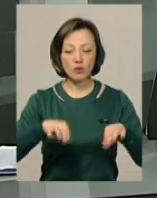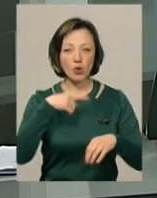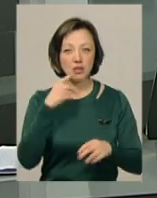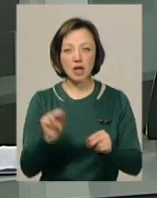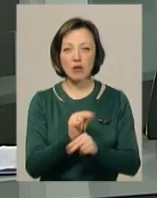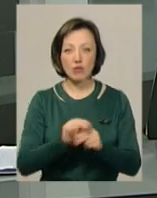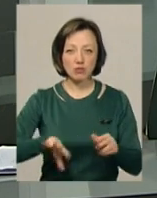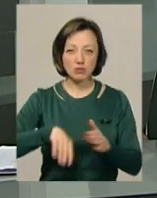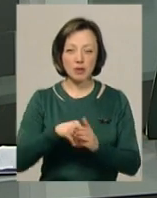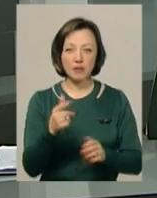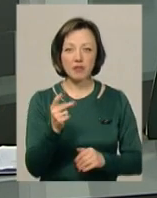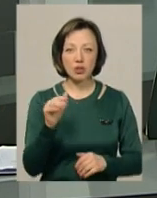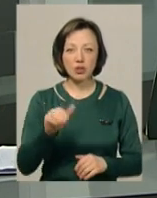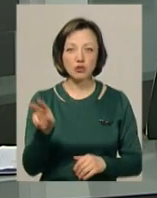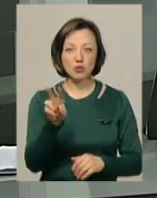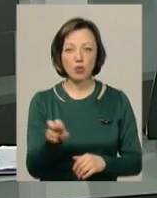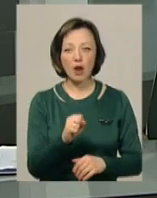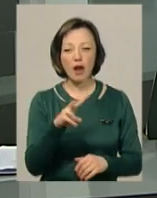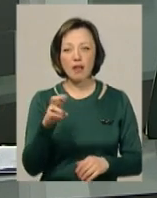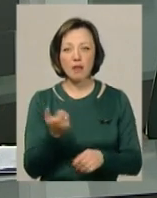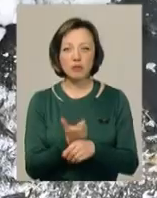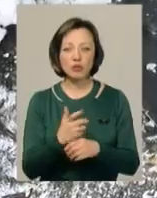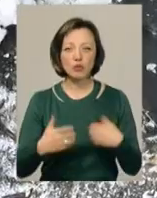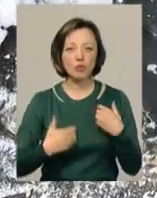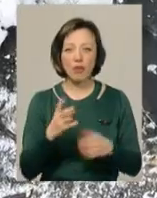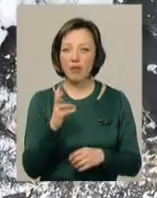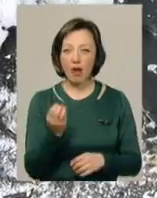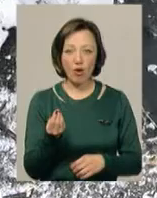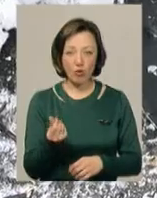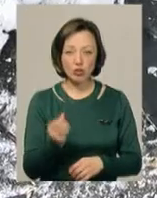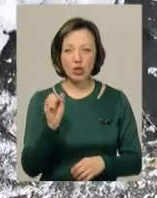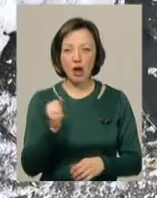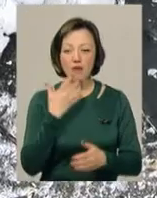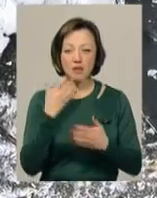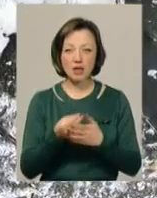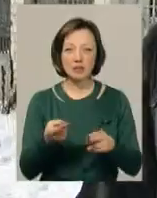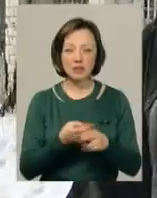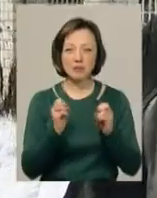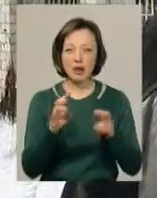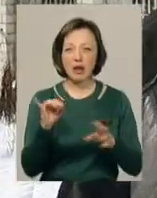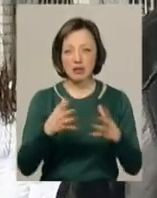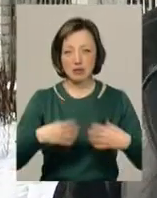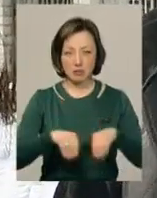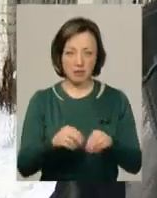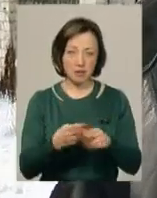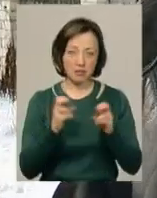ремонт обійдеться в півтори тисячі доларів. Але його більше турбують не гроші, а власна безпека та безпека родини.